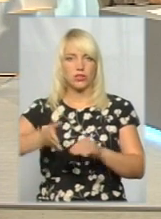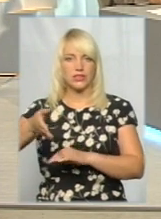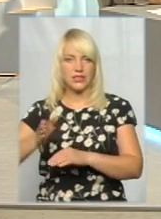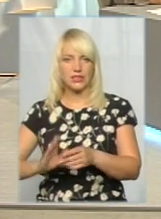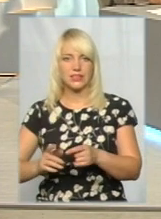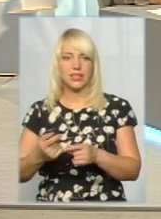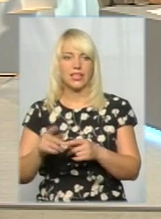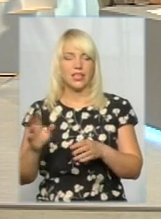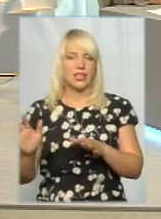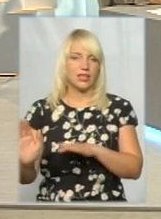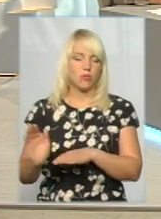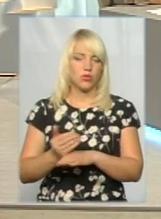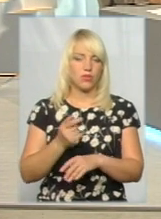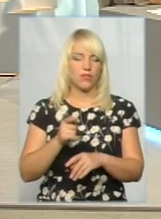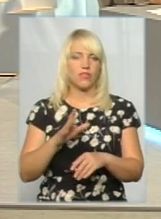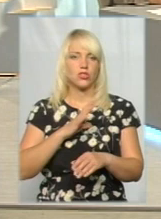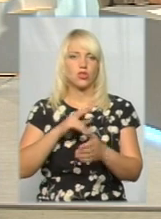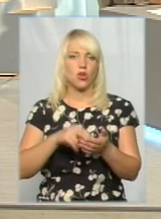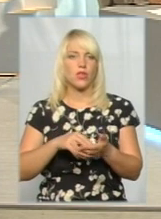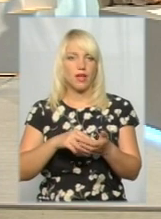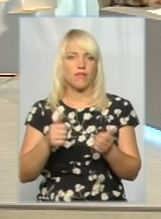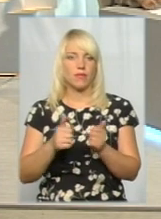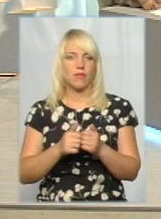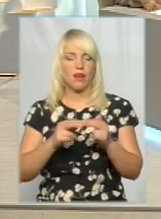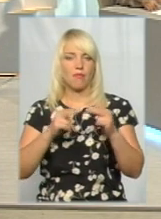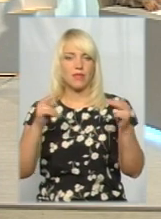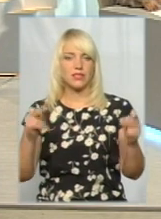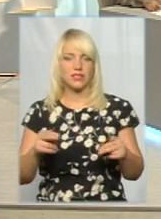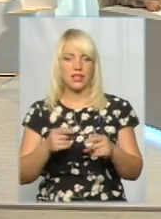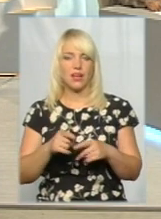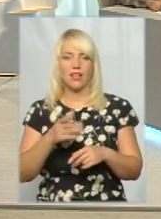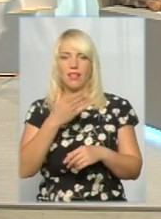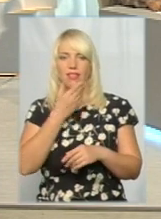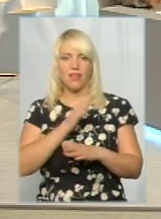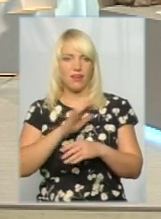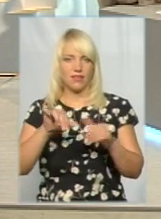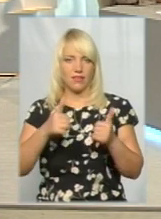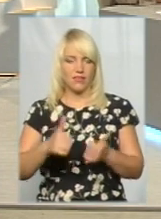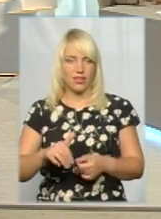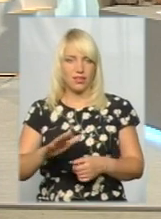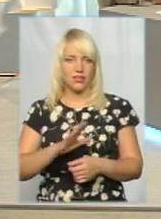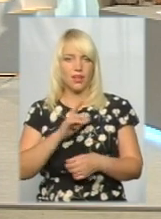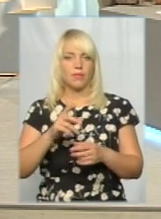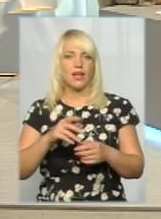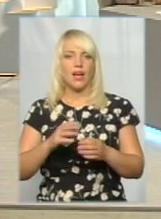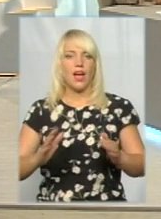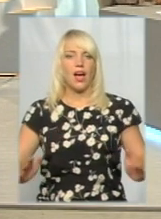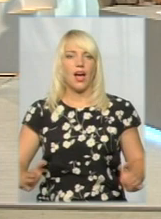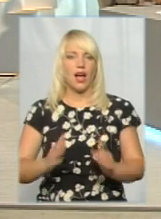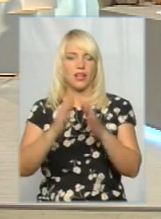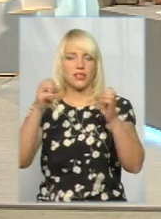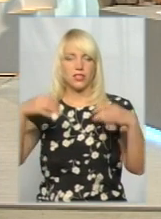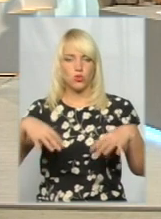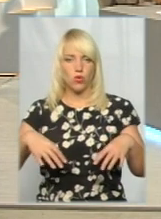і мав такий не зовсім привабливий вигляд. Атракціон ракети також демонтують